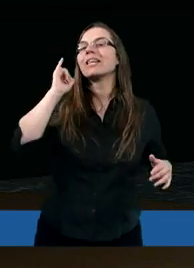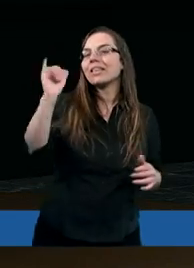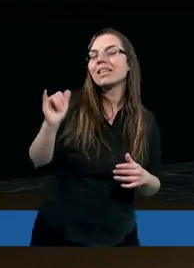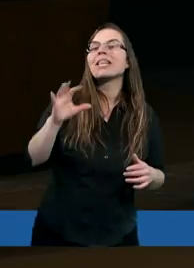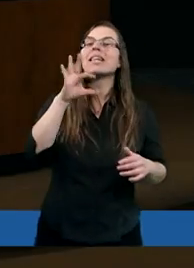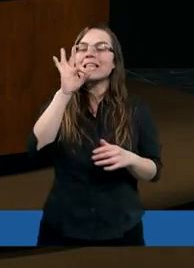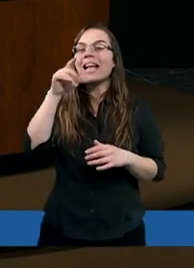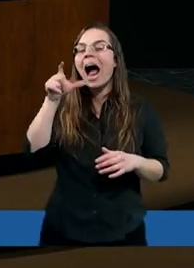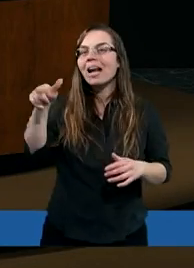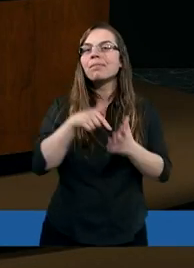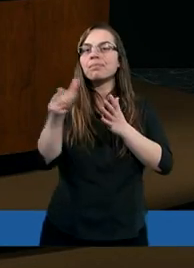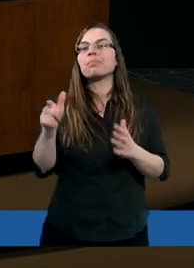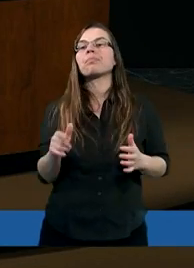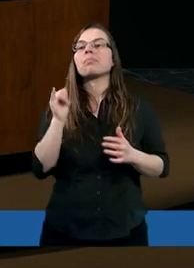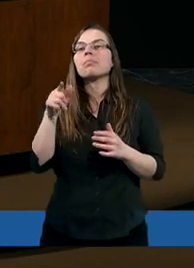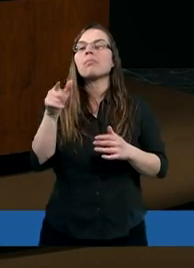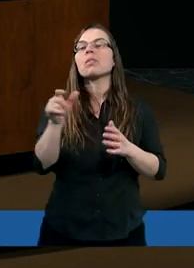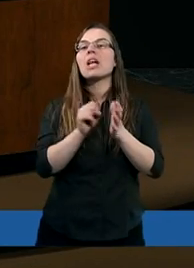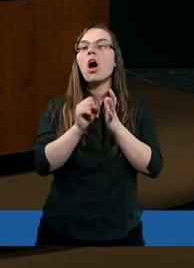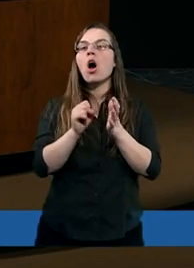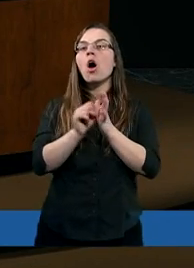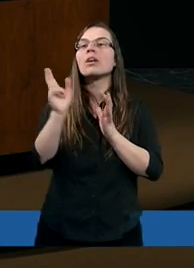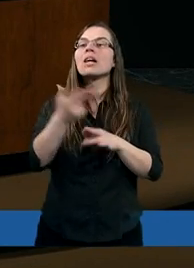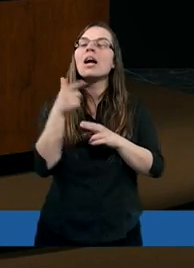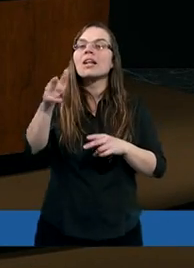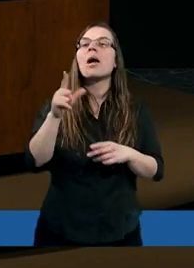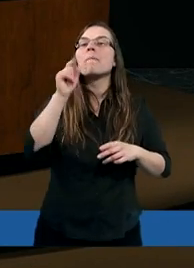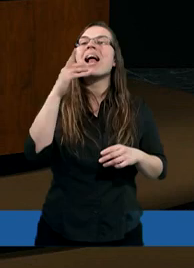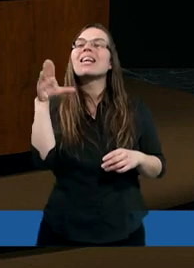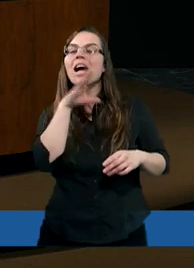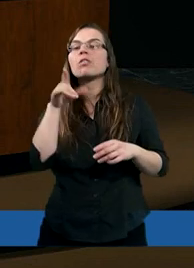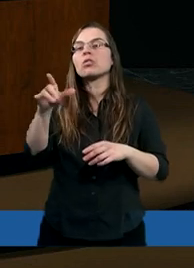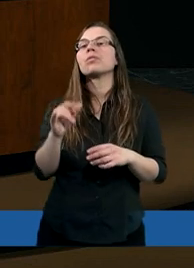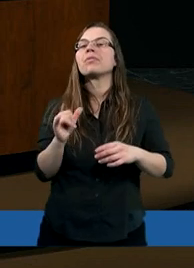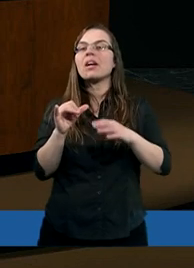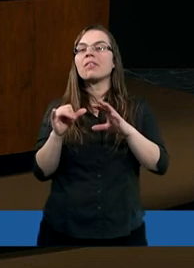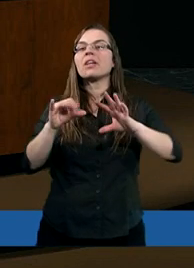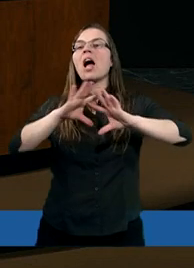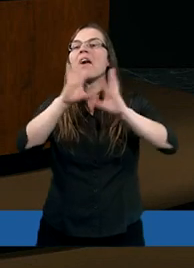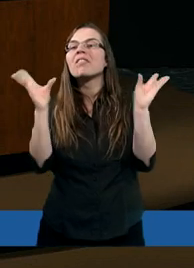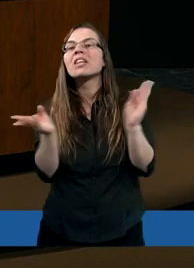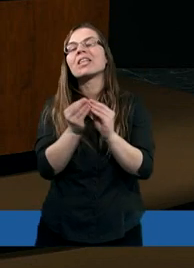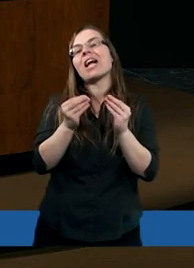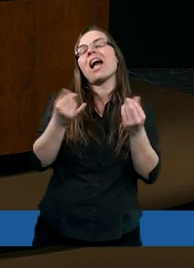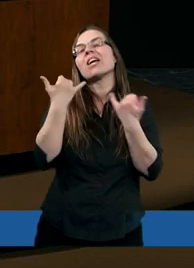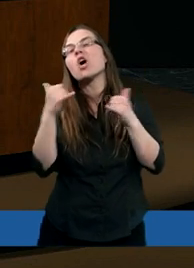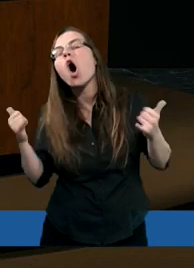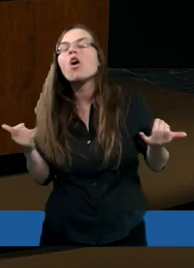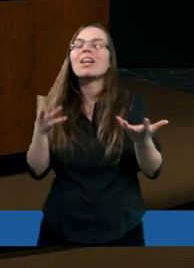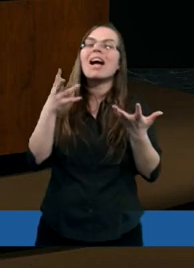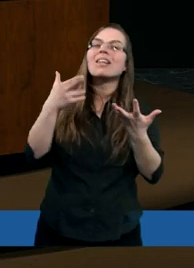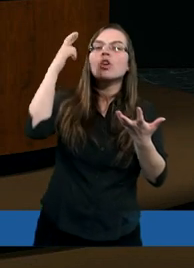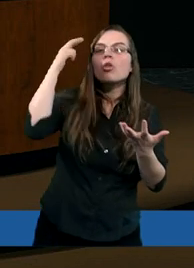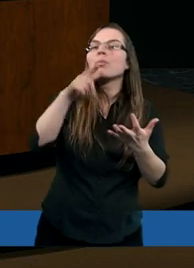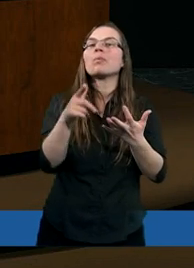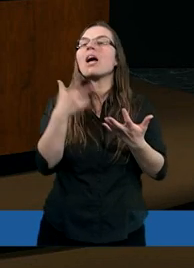i starych. Czyli jak miał on to widzenie z tym prześcieradłem, opada to prześcieradło z żywnością. Nie,